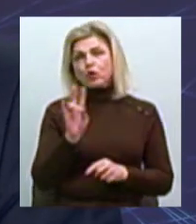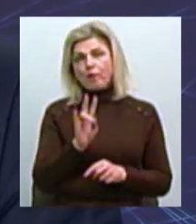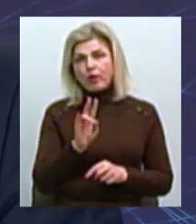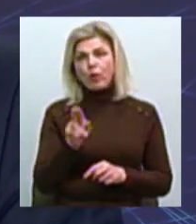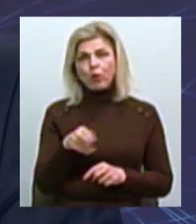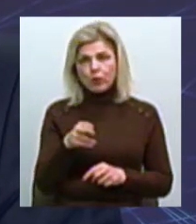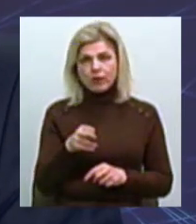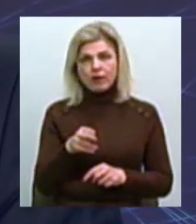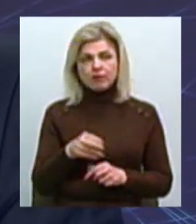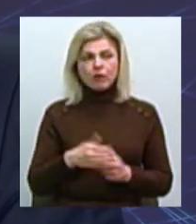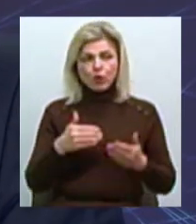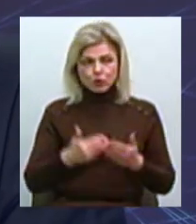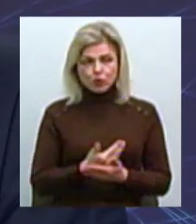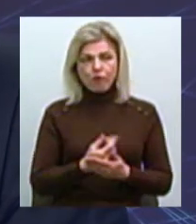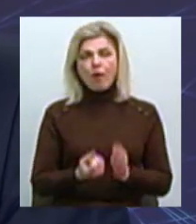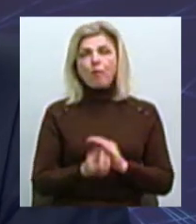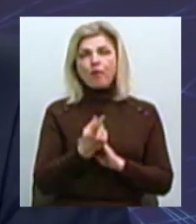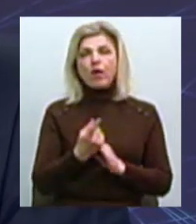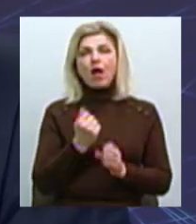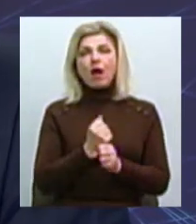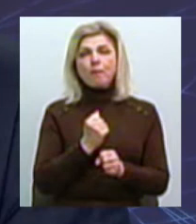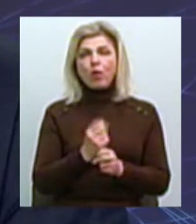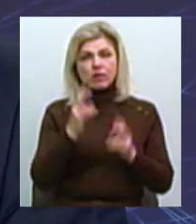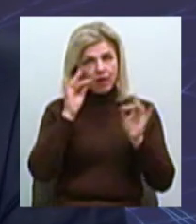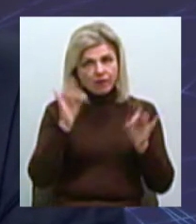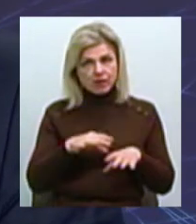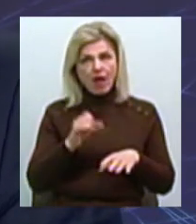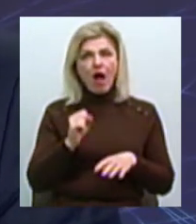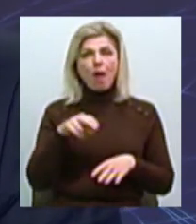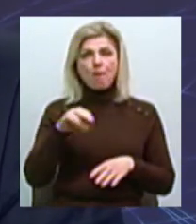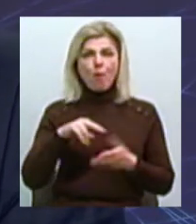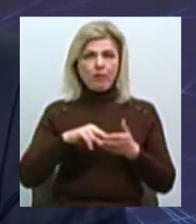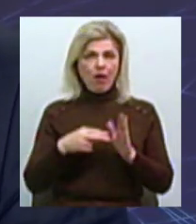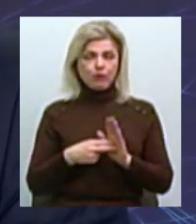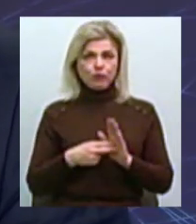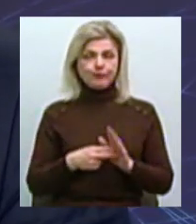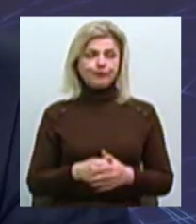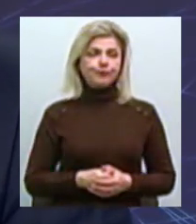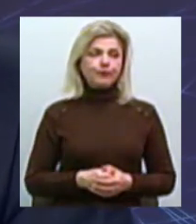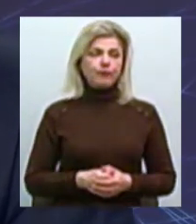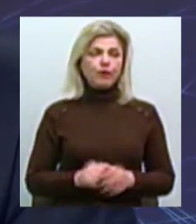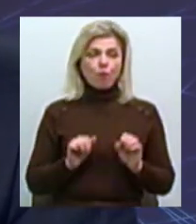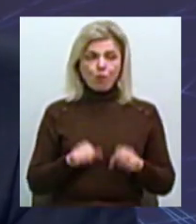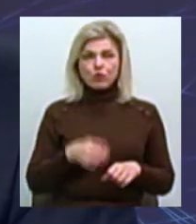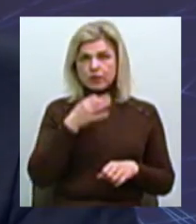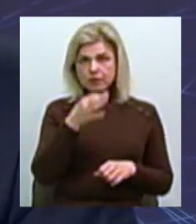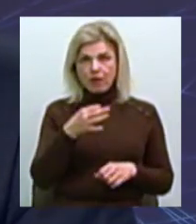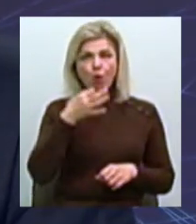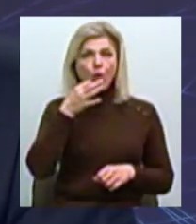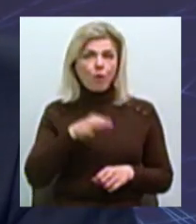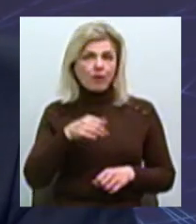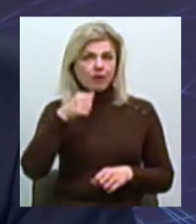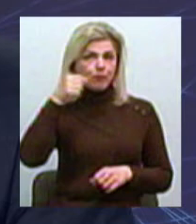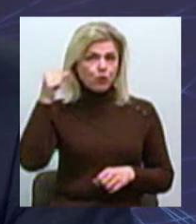знову з'являться роботи не випадково, а саме за планом? Я можу вам сказати, за досвідом минулого року